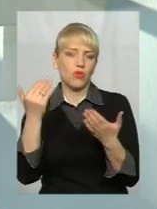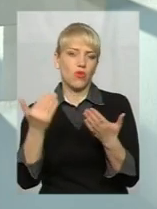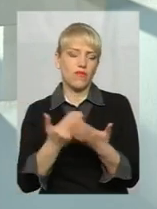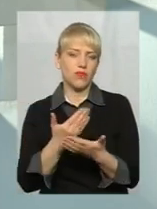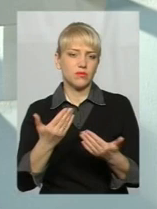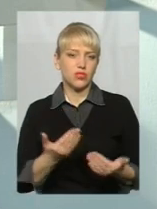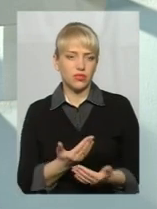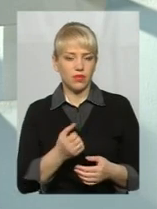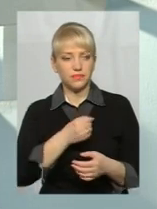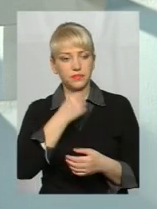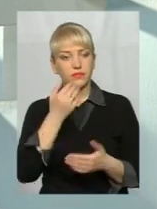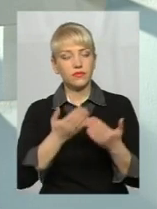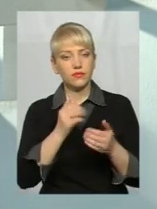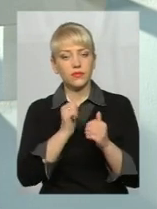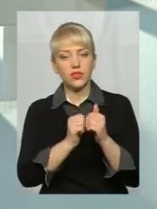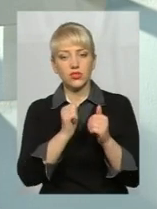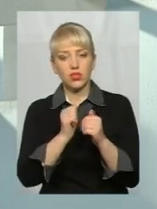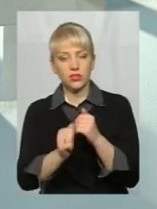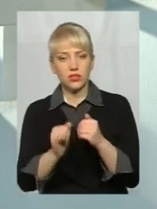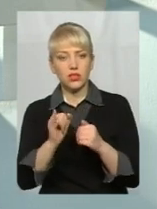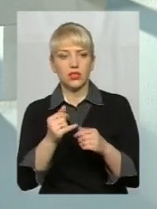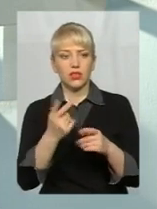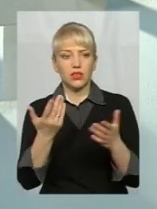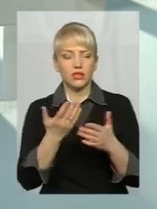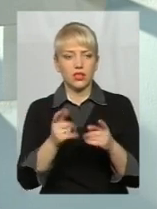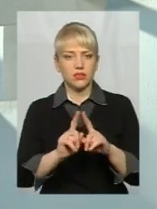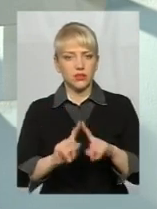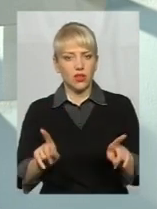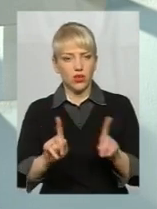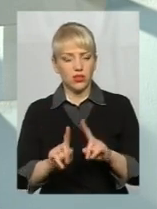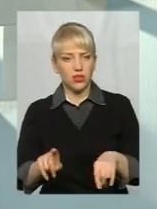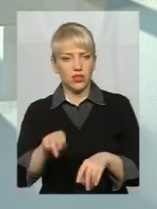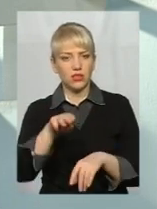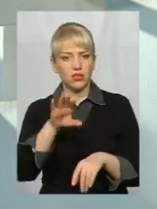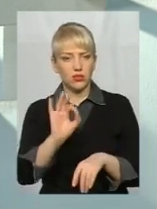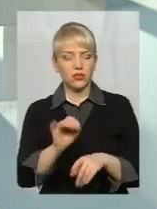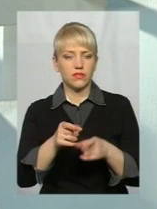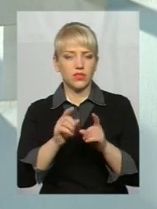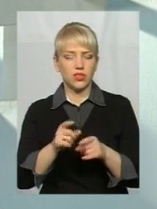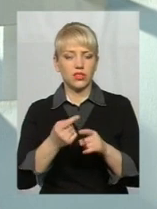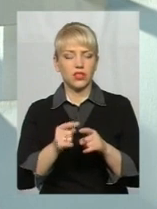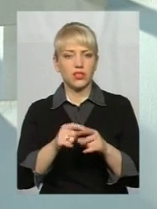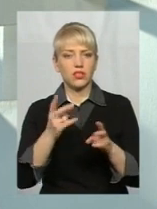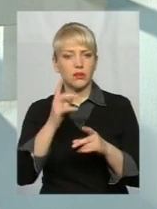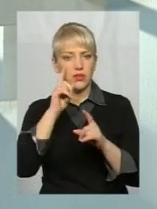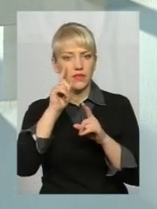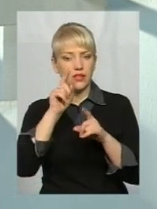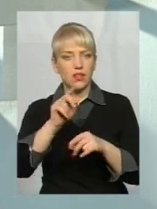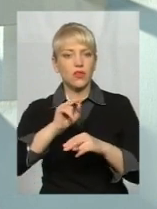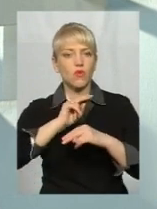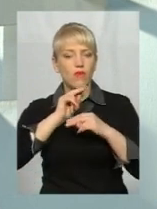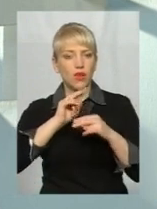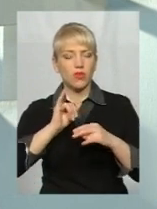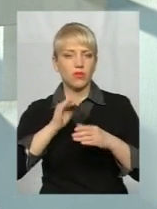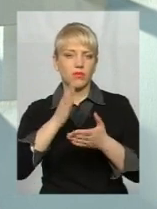Якщо вони дуже часті, і якщо вони якісь неординарні, то, звичайно, на це треба звертати увагу і просто